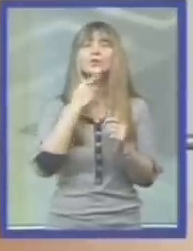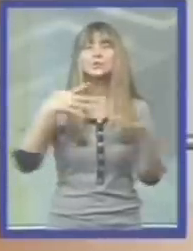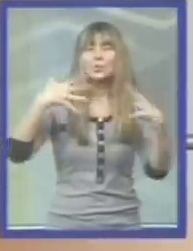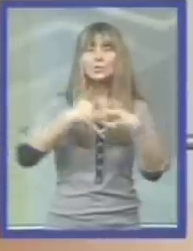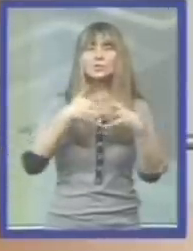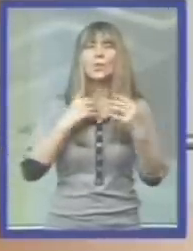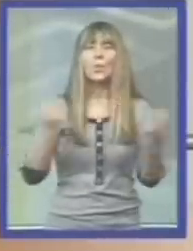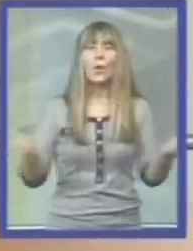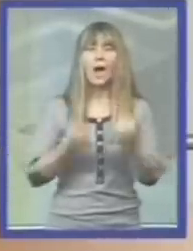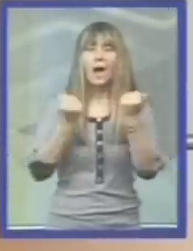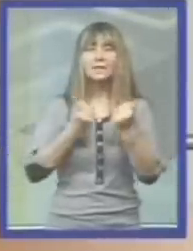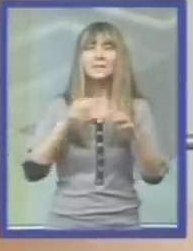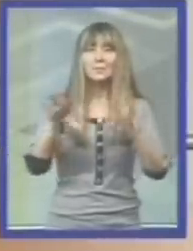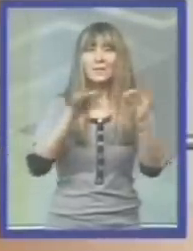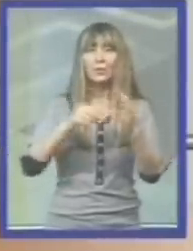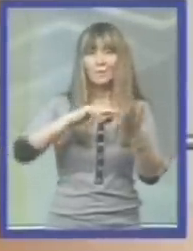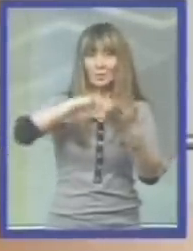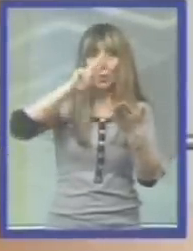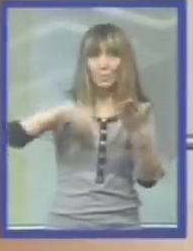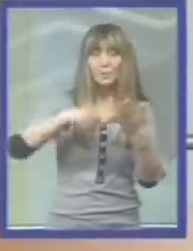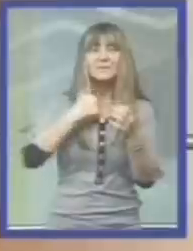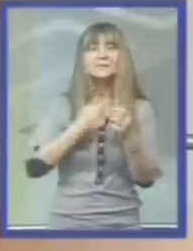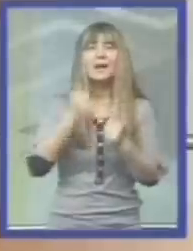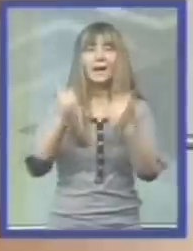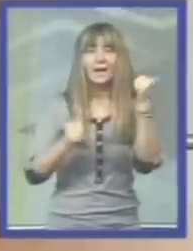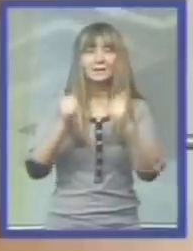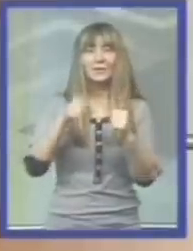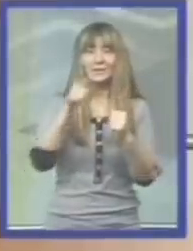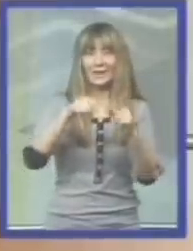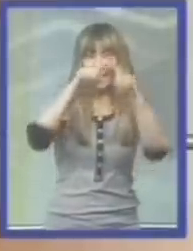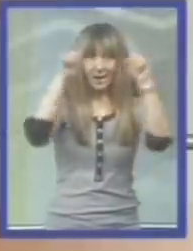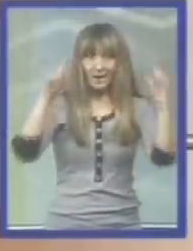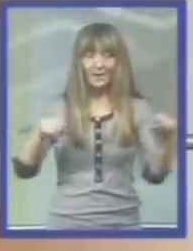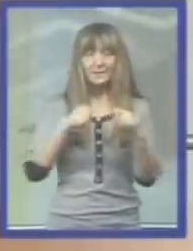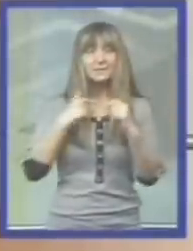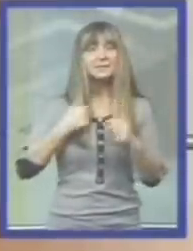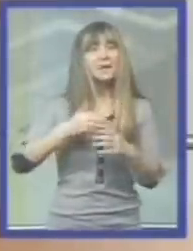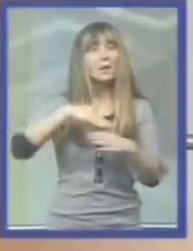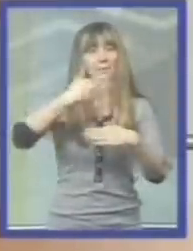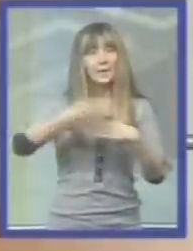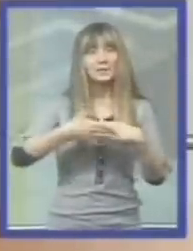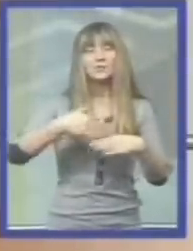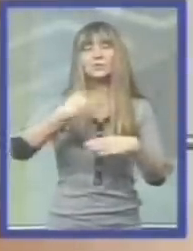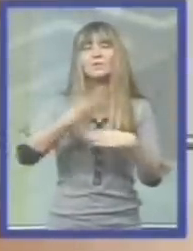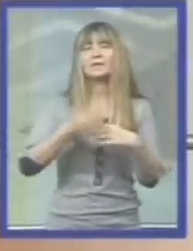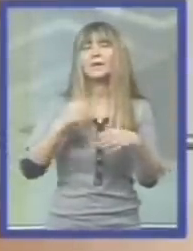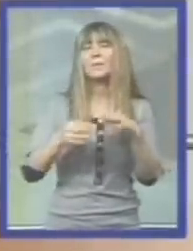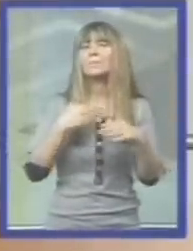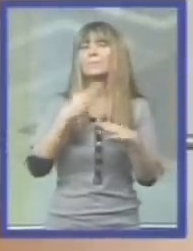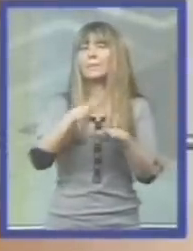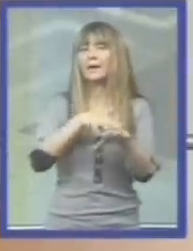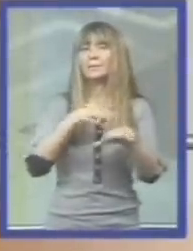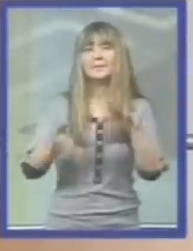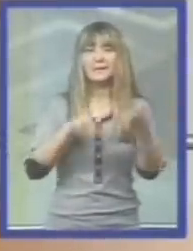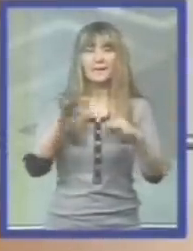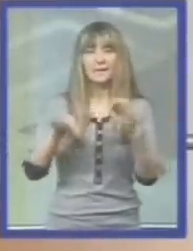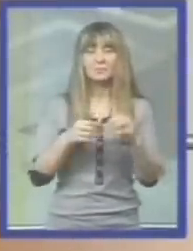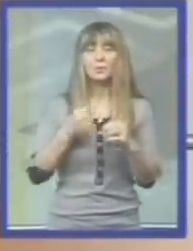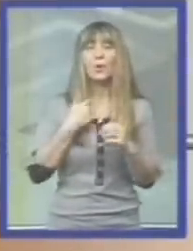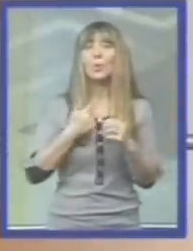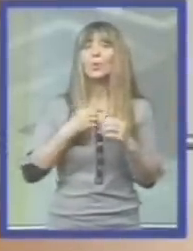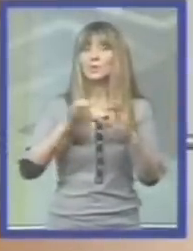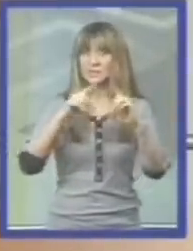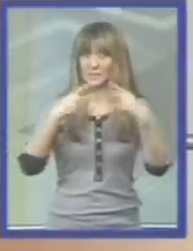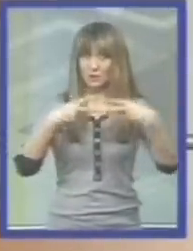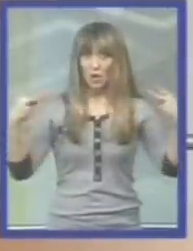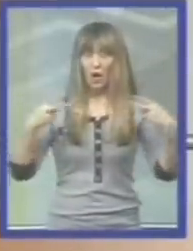učestvovali u akciji prikupljanja potpisa za kandidaturu te liste za predstojeće vanredne parlamentarne izbore. U